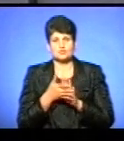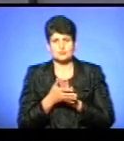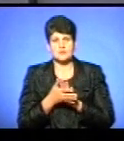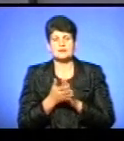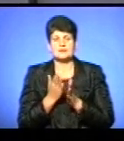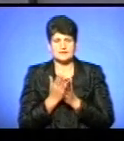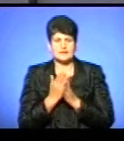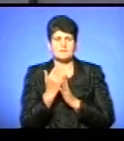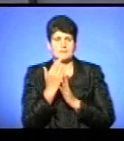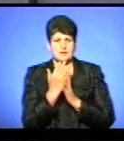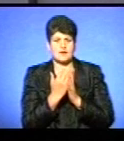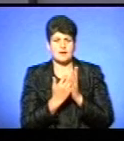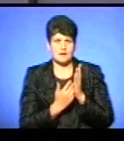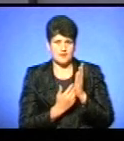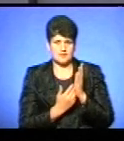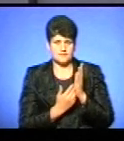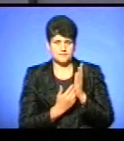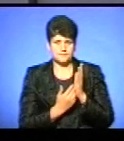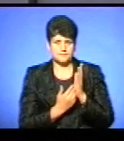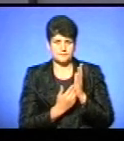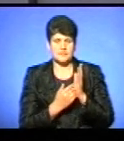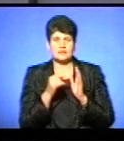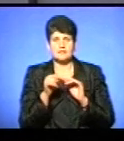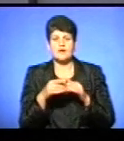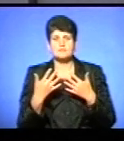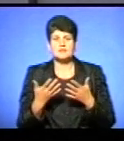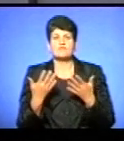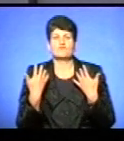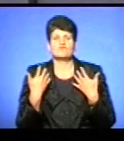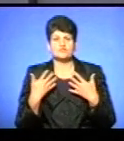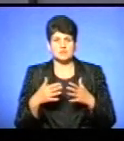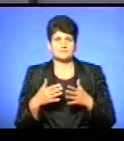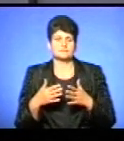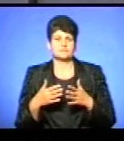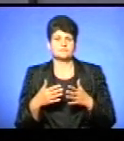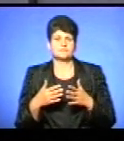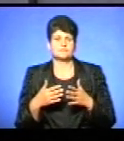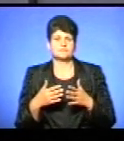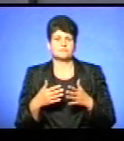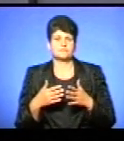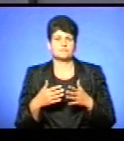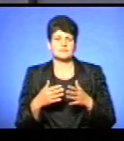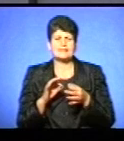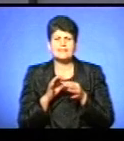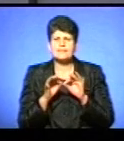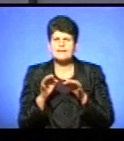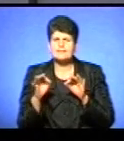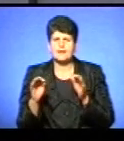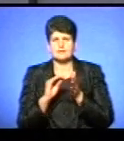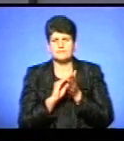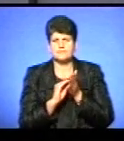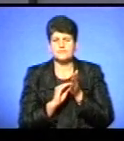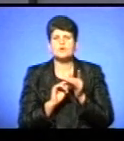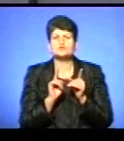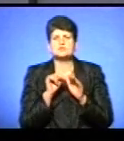коли викликати вакуаторі. там де вже детально сформовано, що